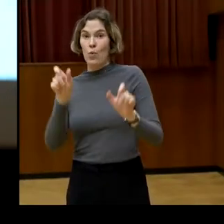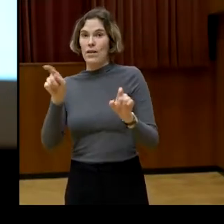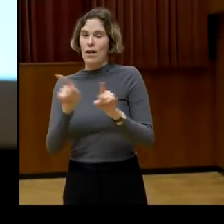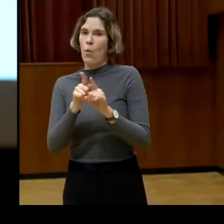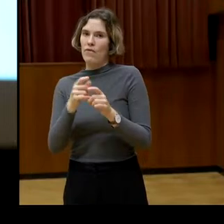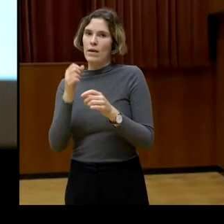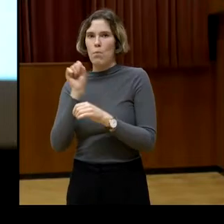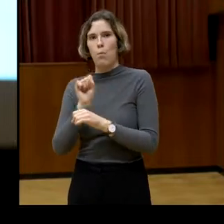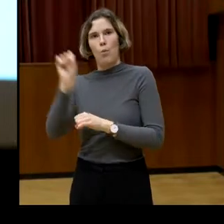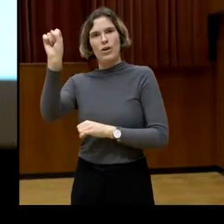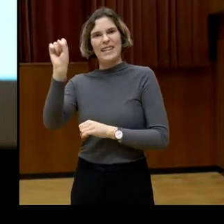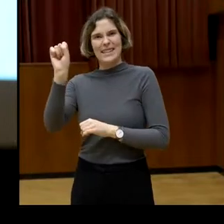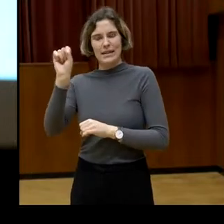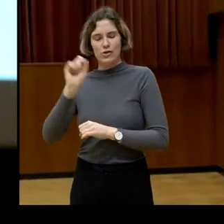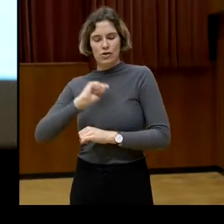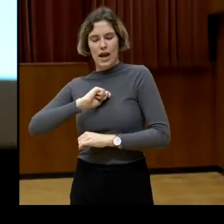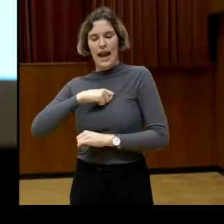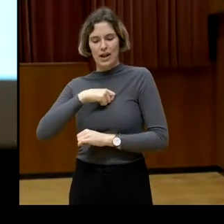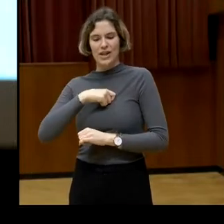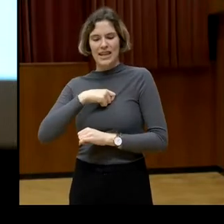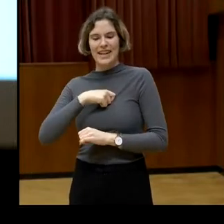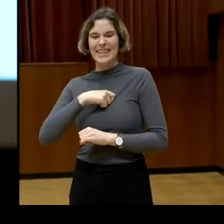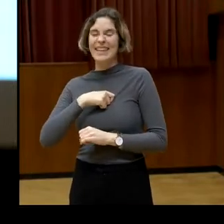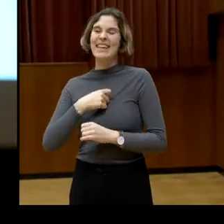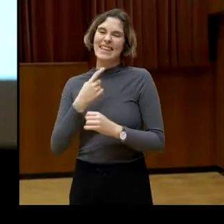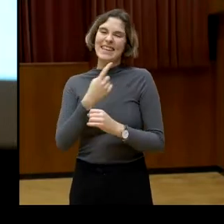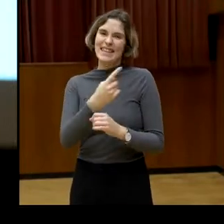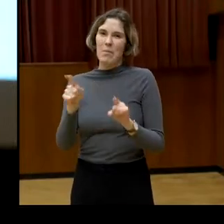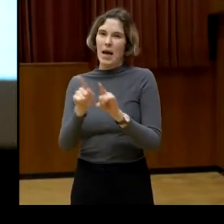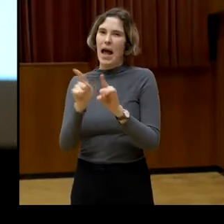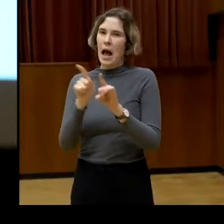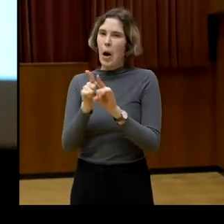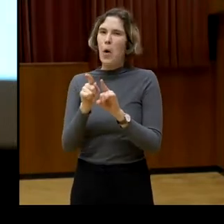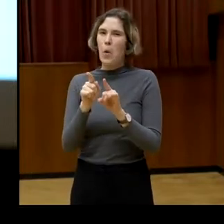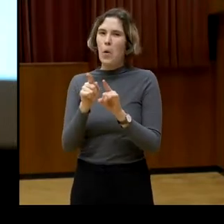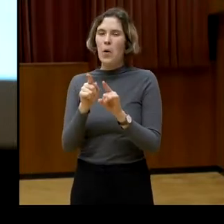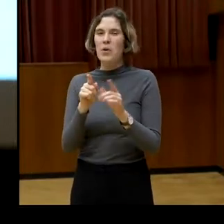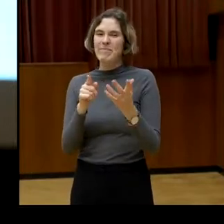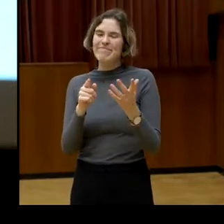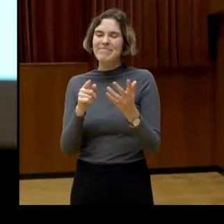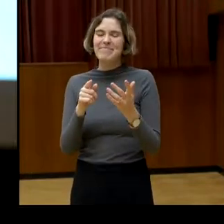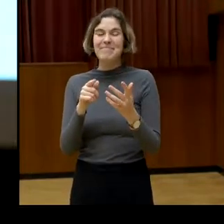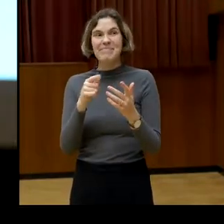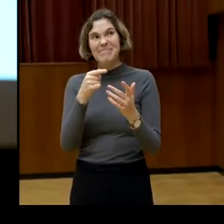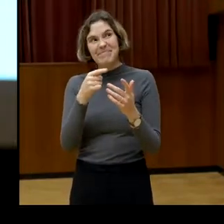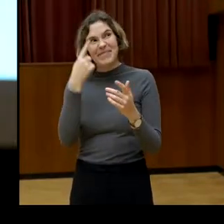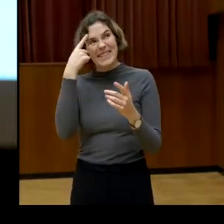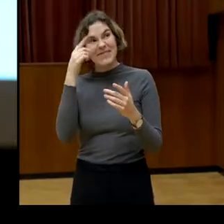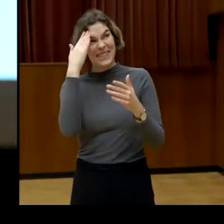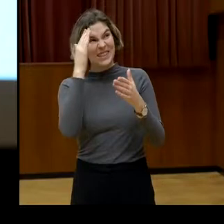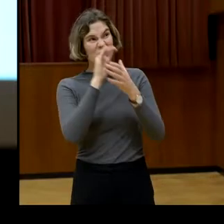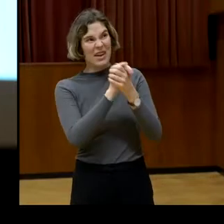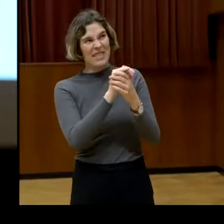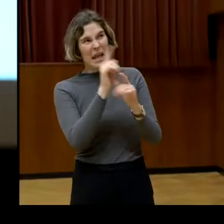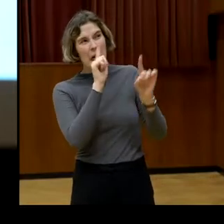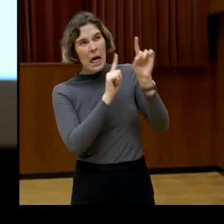auch eher eine Neigung dazu haben, Wissenschaft gegenüber skeptisch zu sein und Demokratie gegenüber kritisch zu sein.